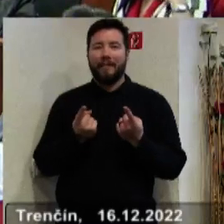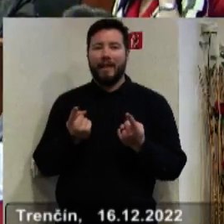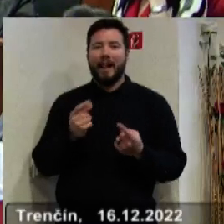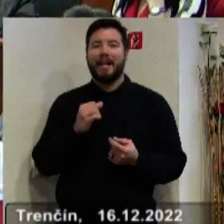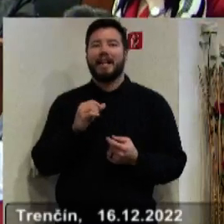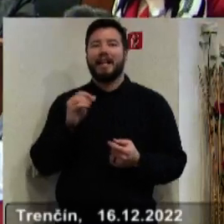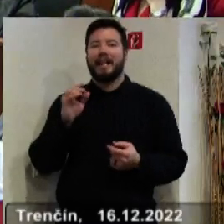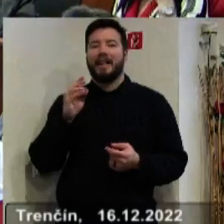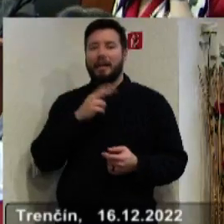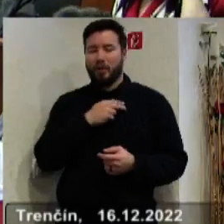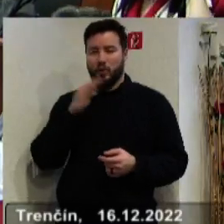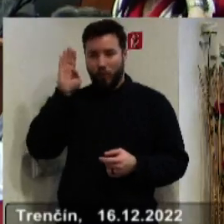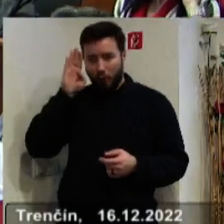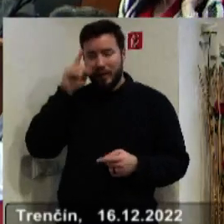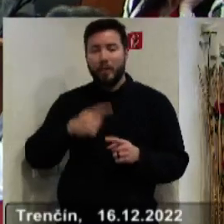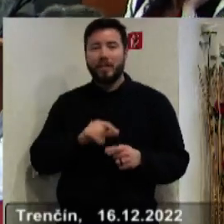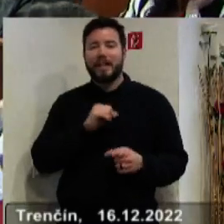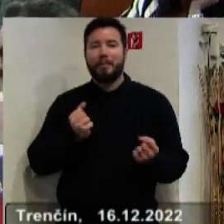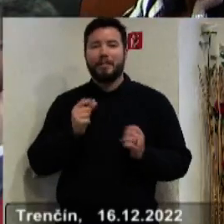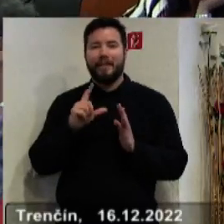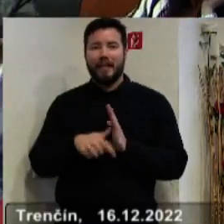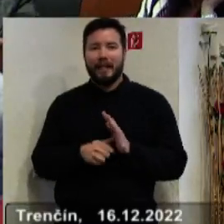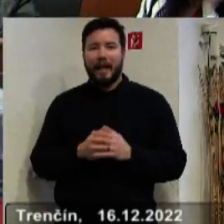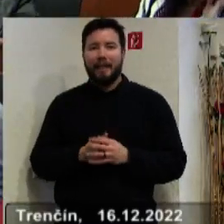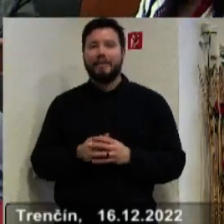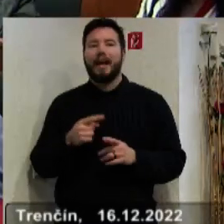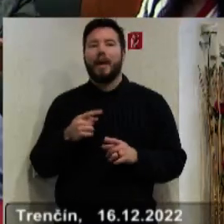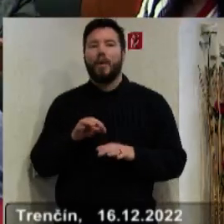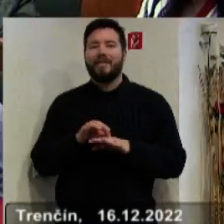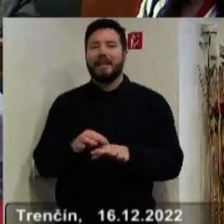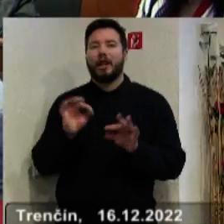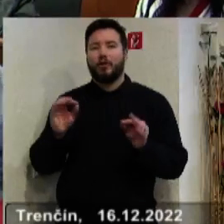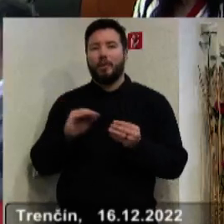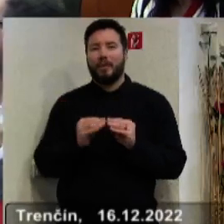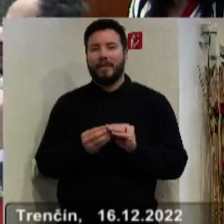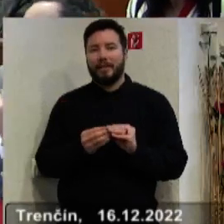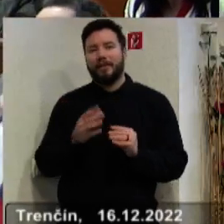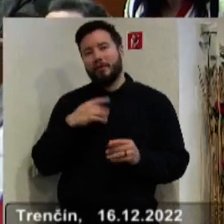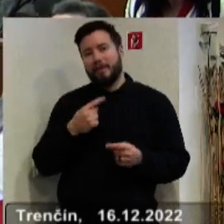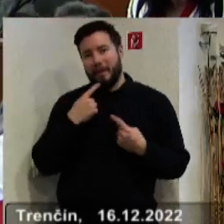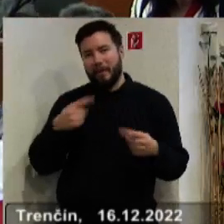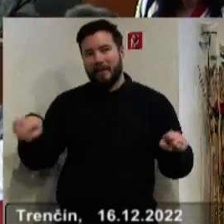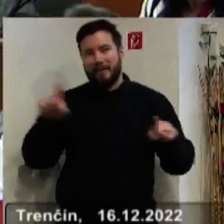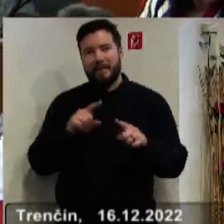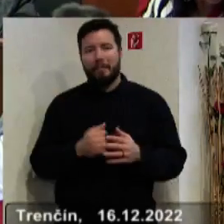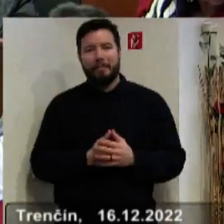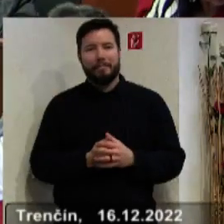samosprávny kraj, ale hlavne propagoval a uvádzal dobrú vec. Tak toľko ako informácia.